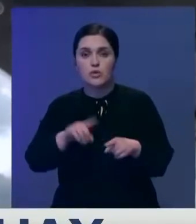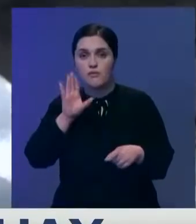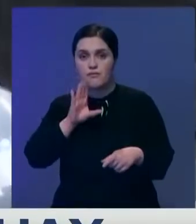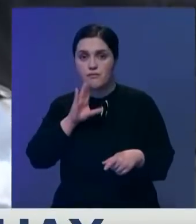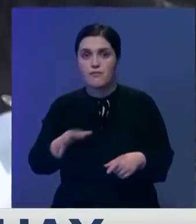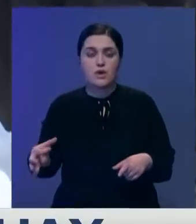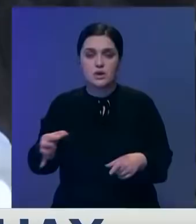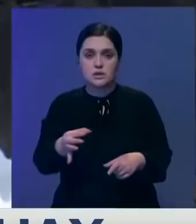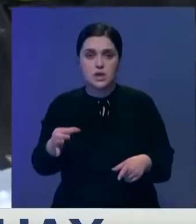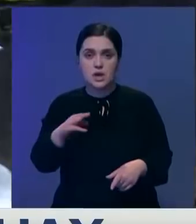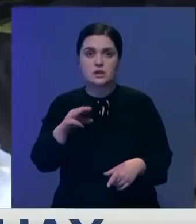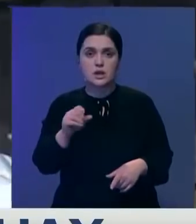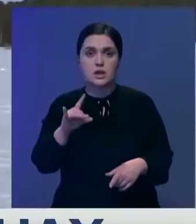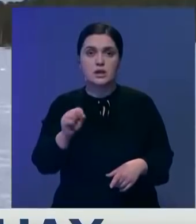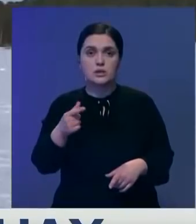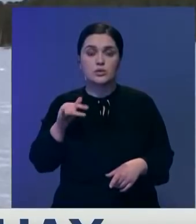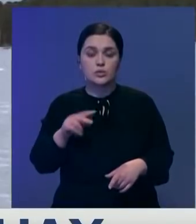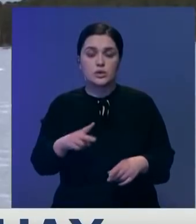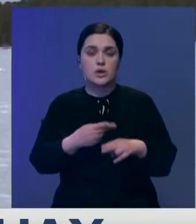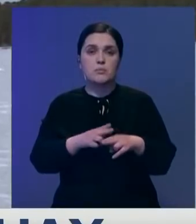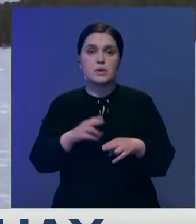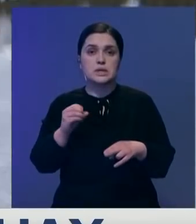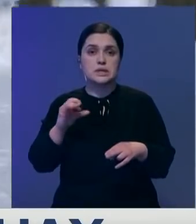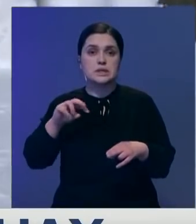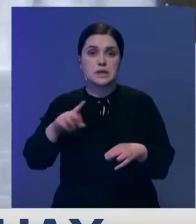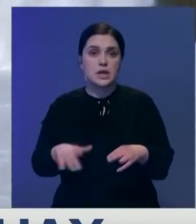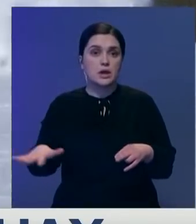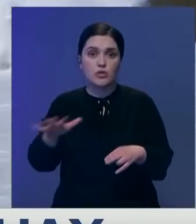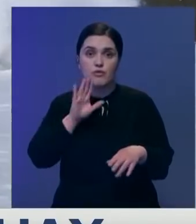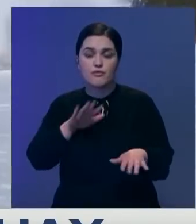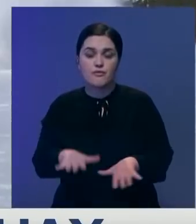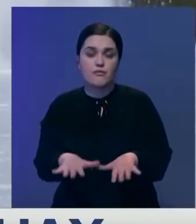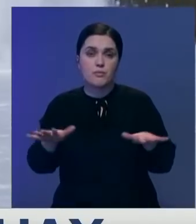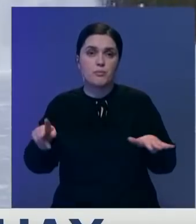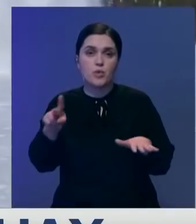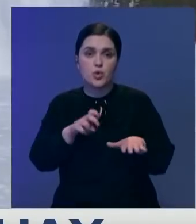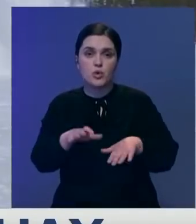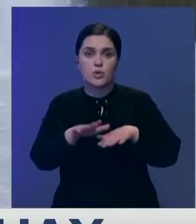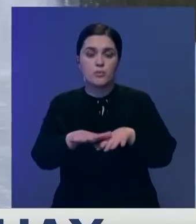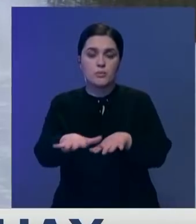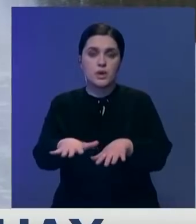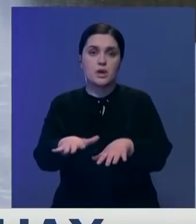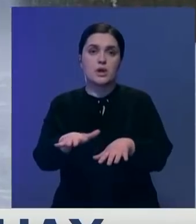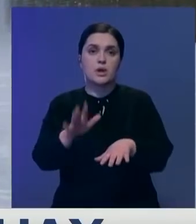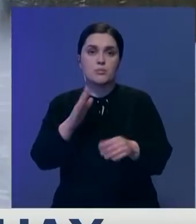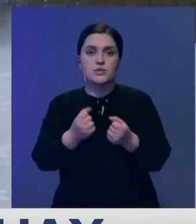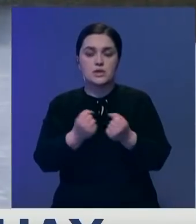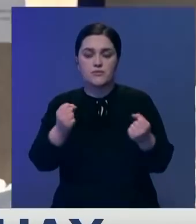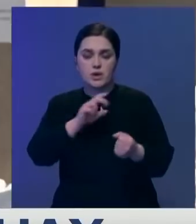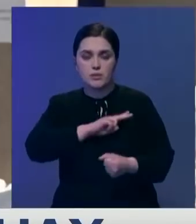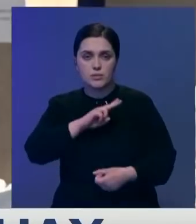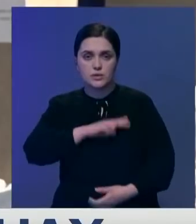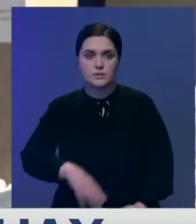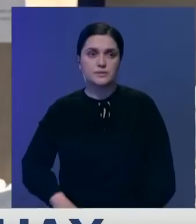К примеру, Большой Тарангул в Есильском районе в этом году может выйти из берегов. В избежание ледовых заторов на водоемах проводят взрывные работы.